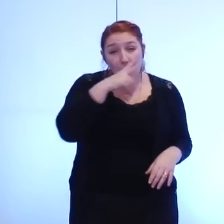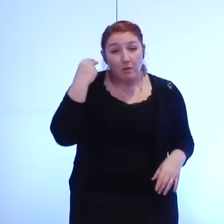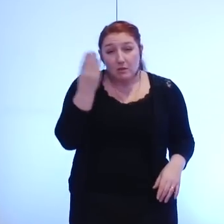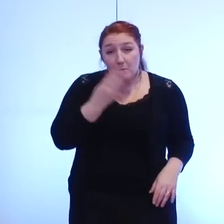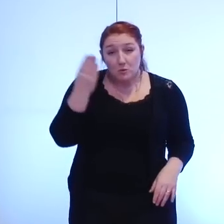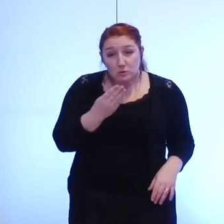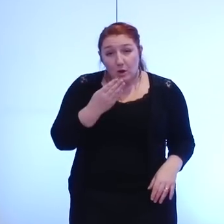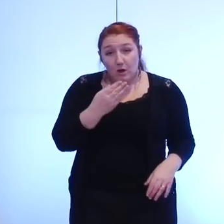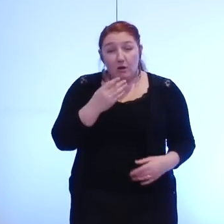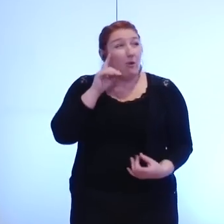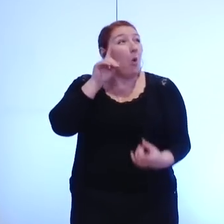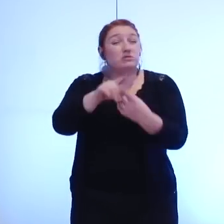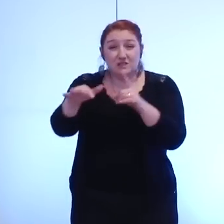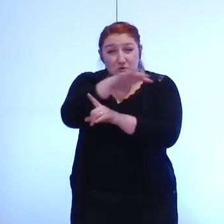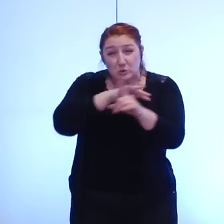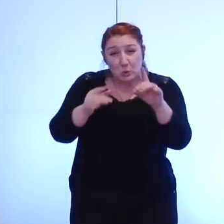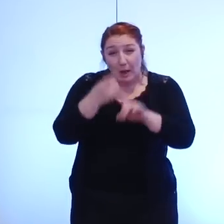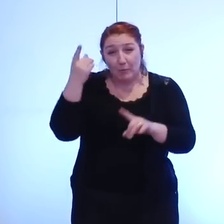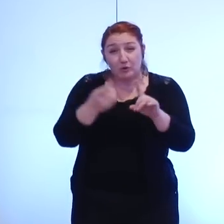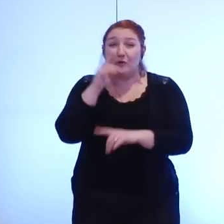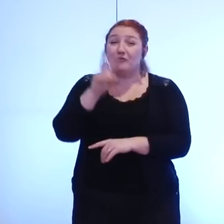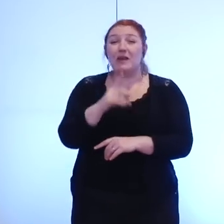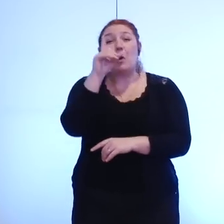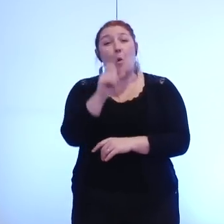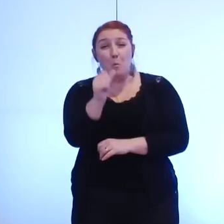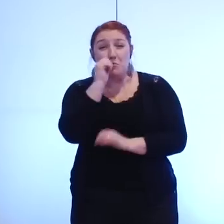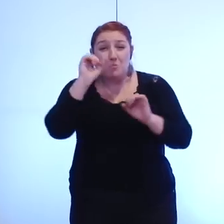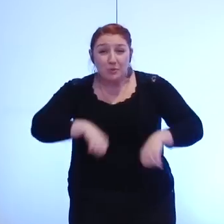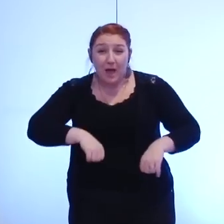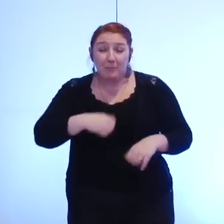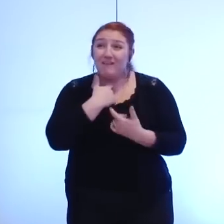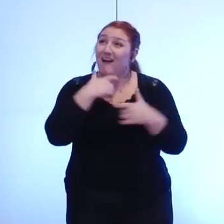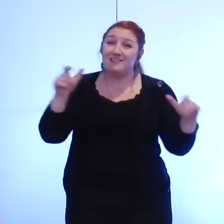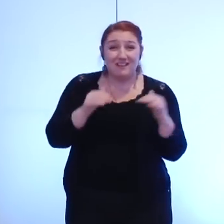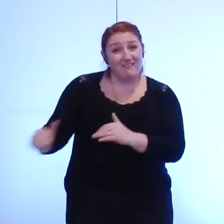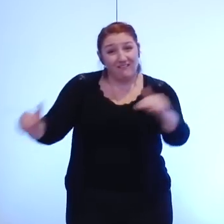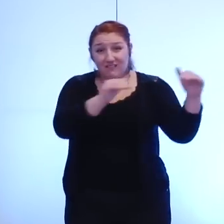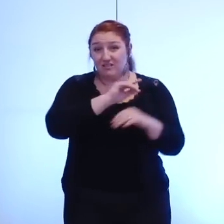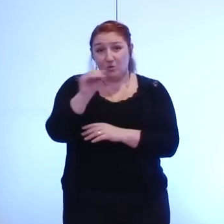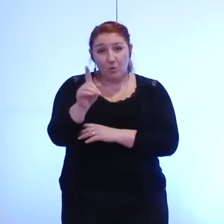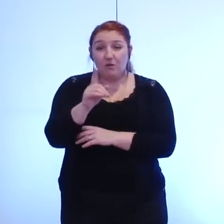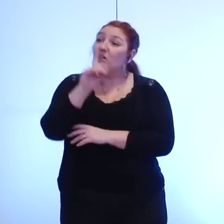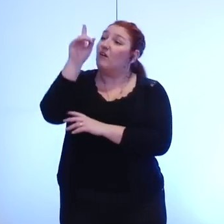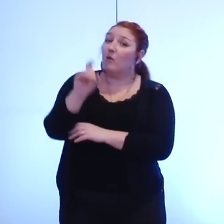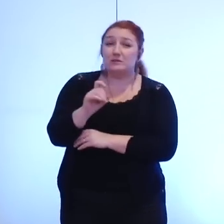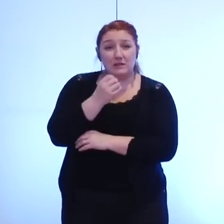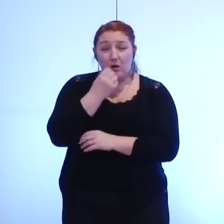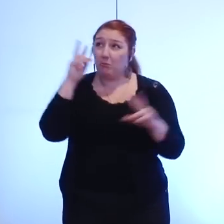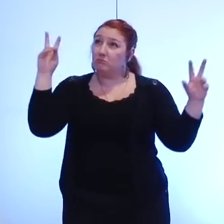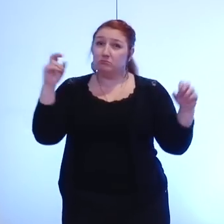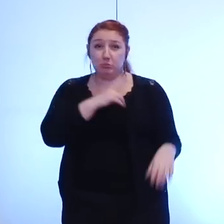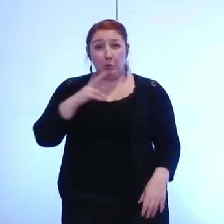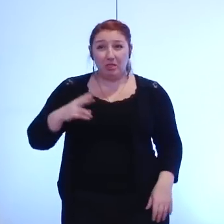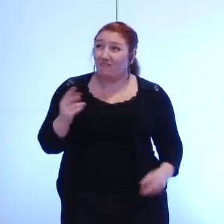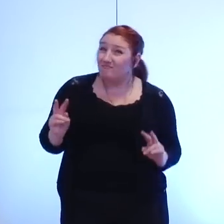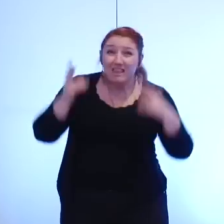très importants nous ne sommes pas tous égaux devant l'accès à l'eau potable nul ne devrait pouvoir être privé de ce bien vital en raison de son